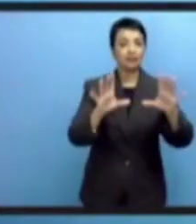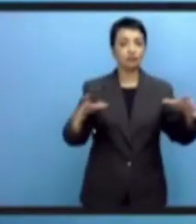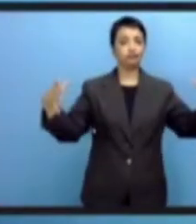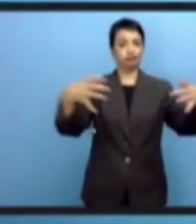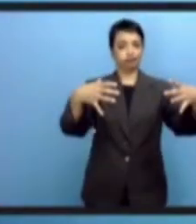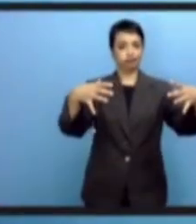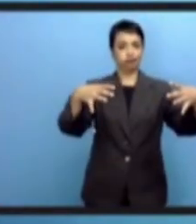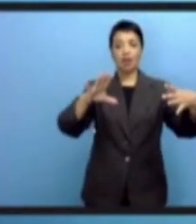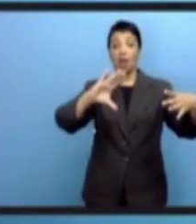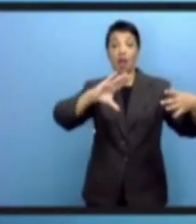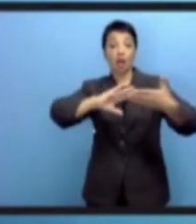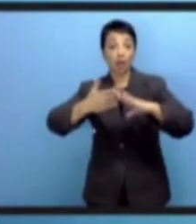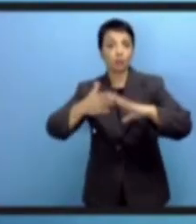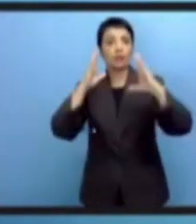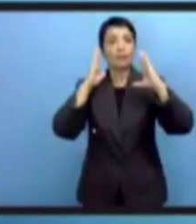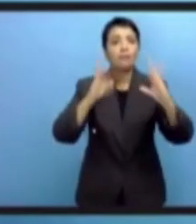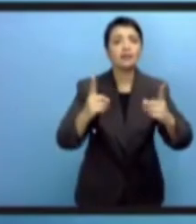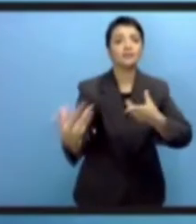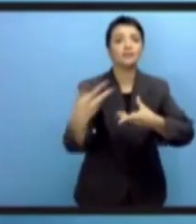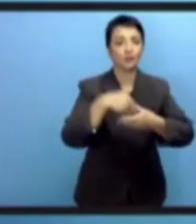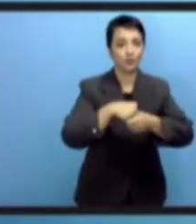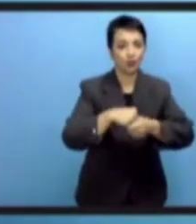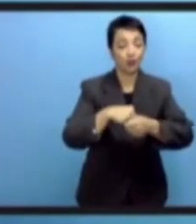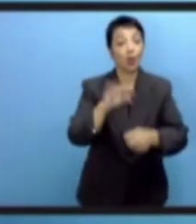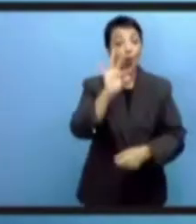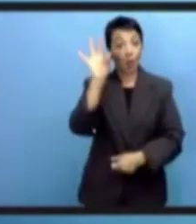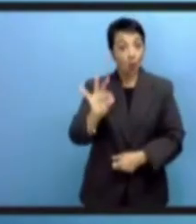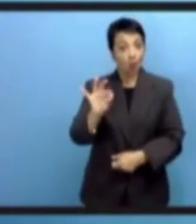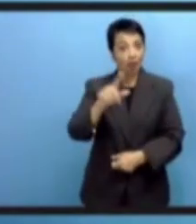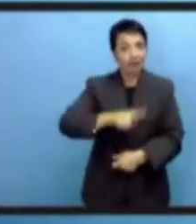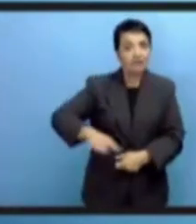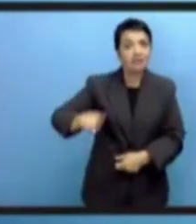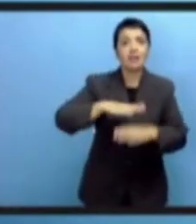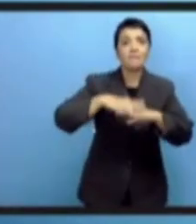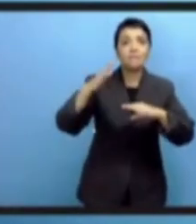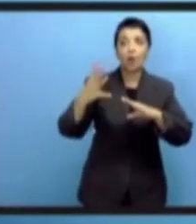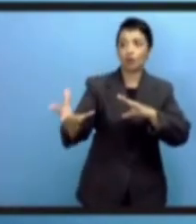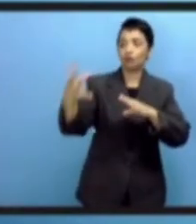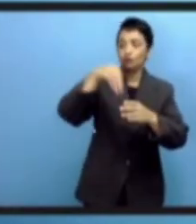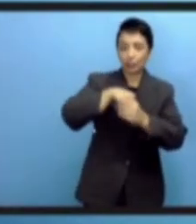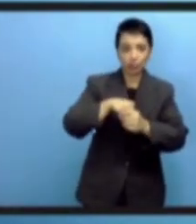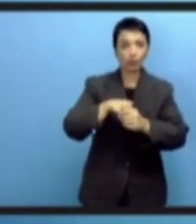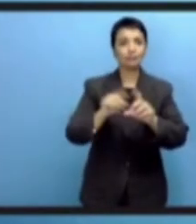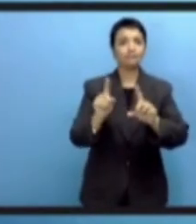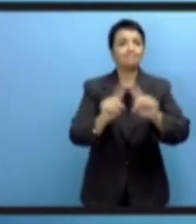и представители научных кругов, частный сектор,